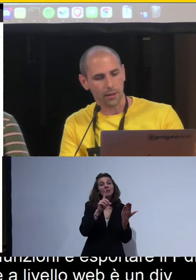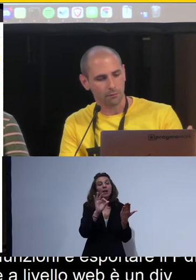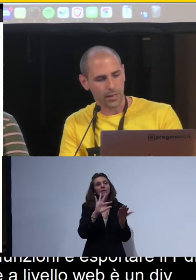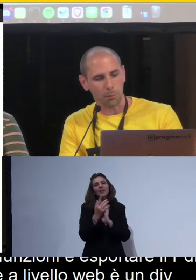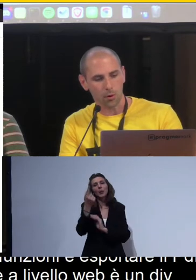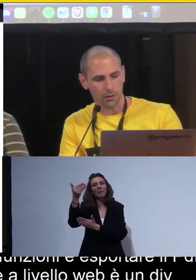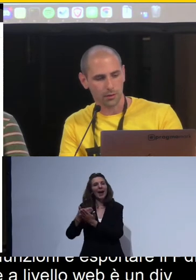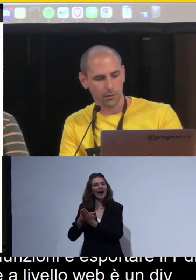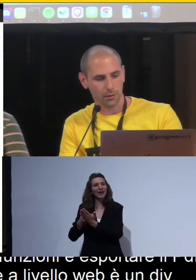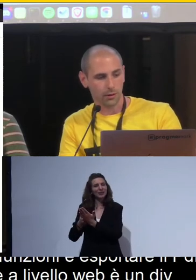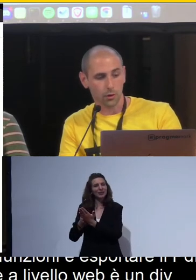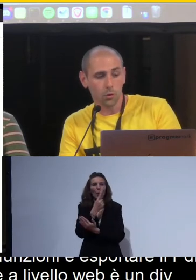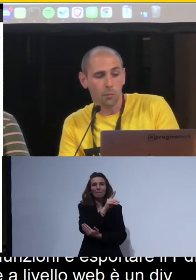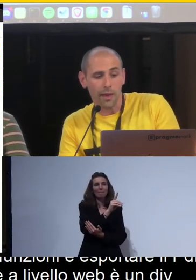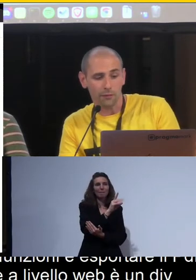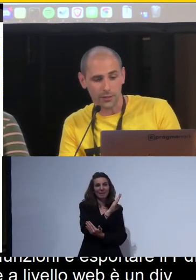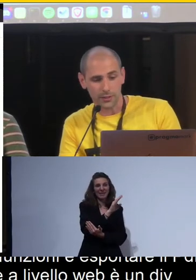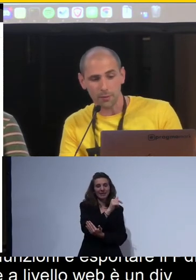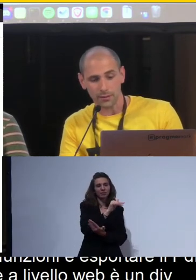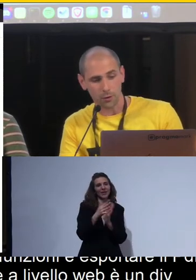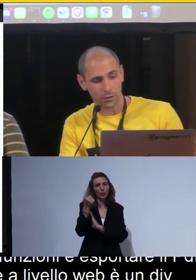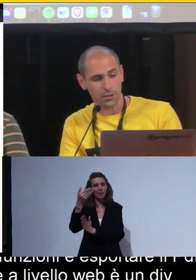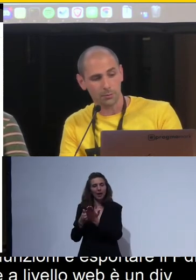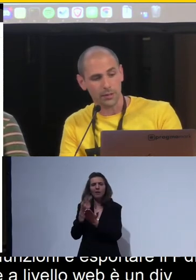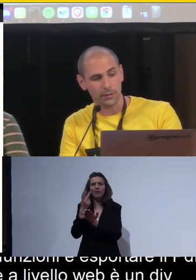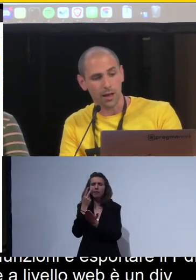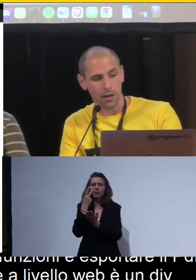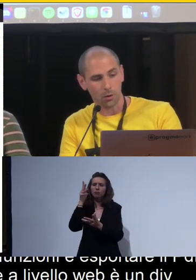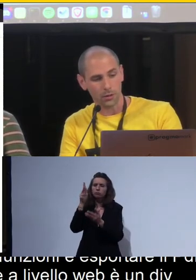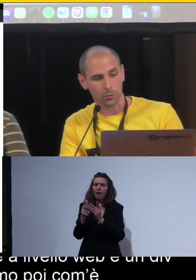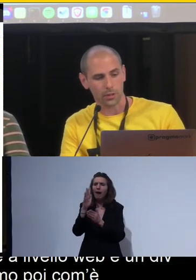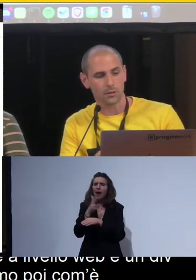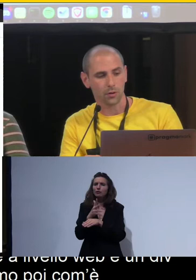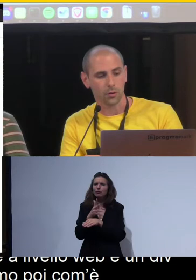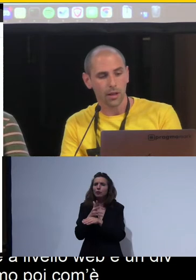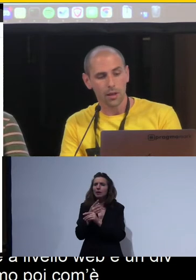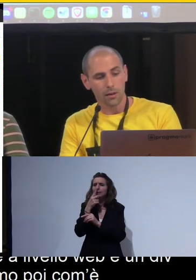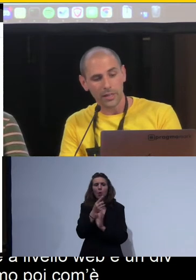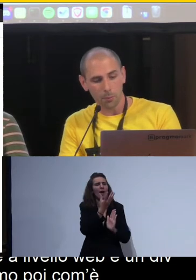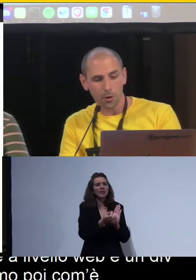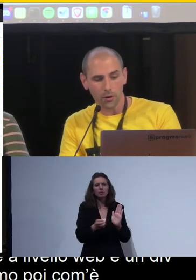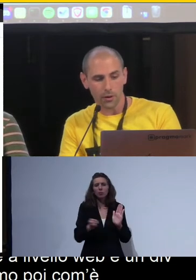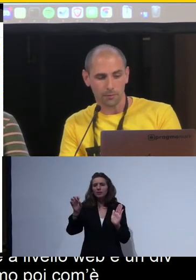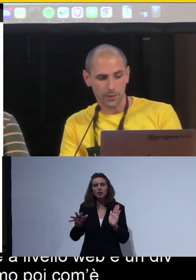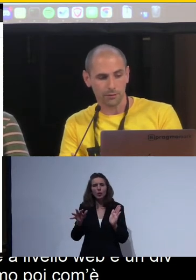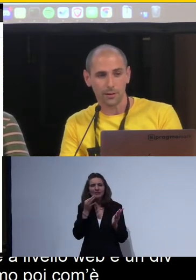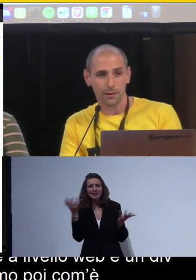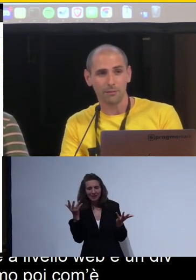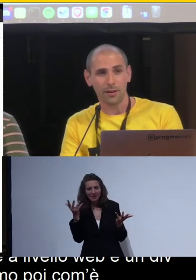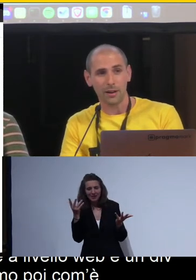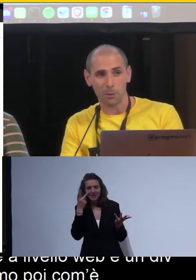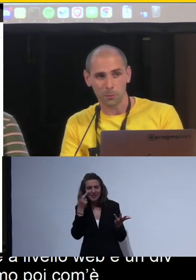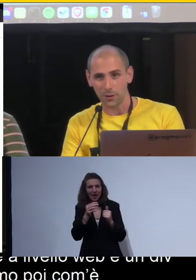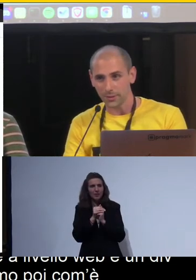e vedremo poi com'è effettivamente a livello di accessibilità questa esportazione. Vedremo poi il